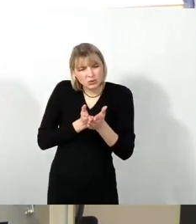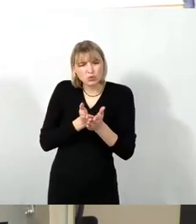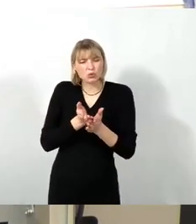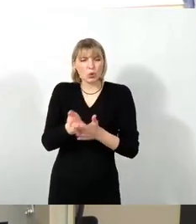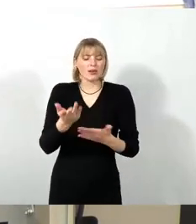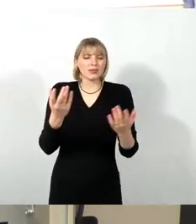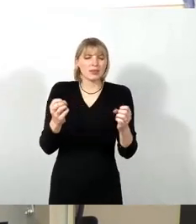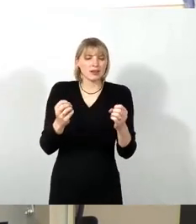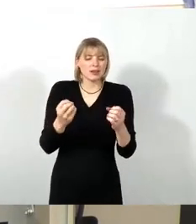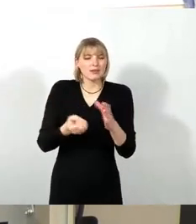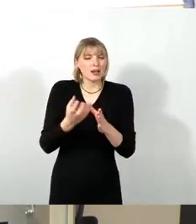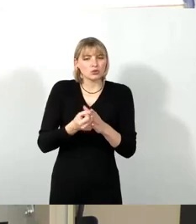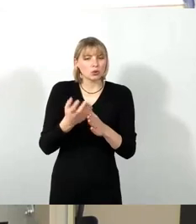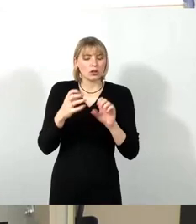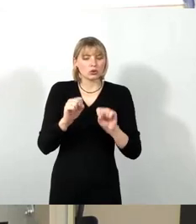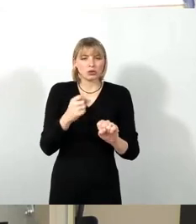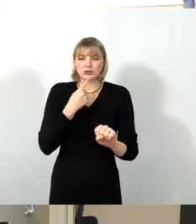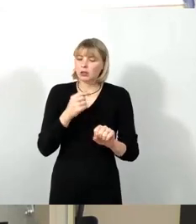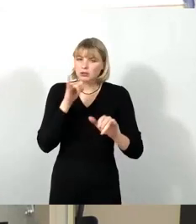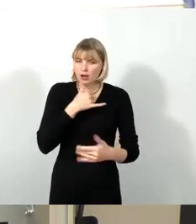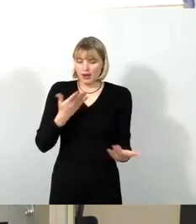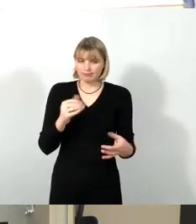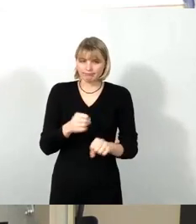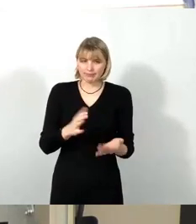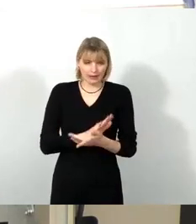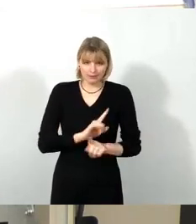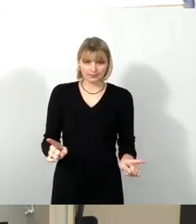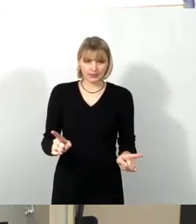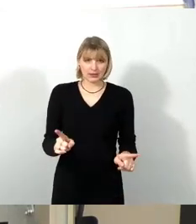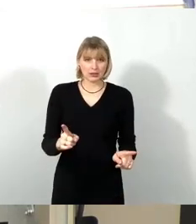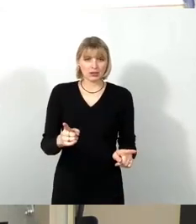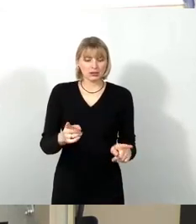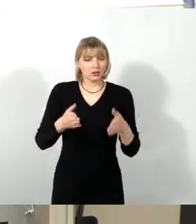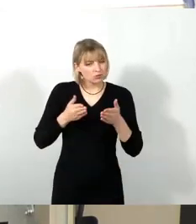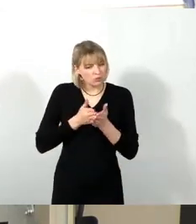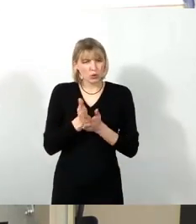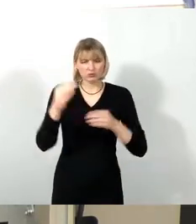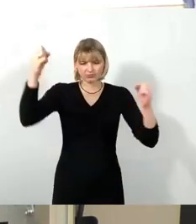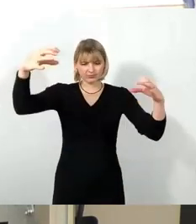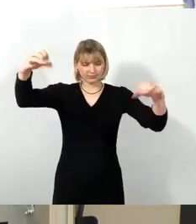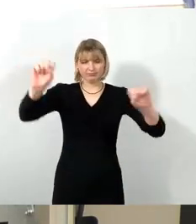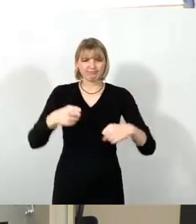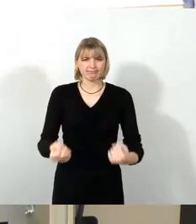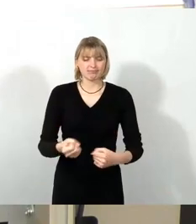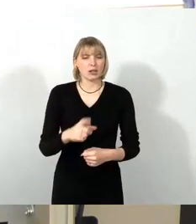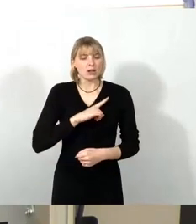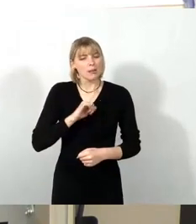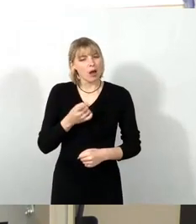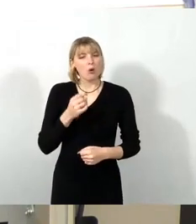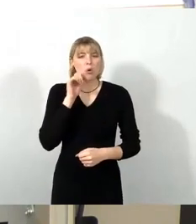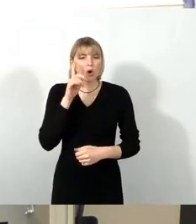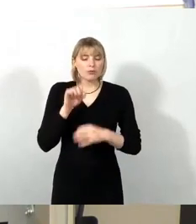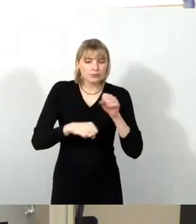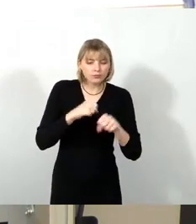Elbradweg oder Elbrad- und Wanderweg beleuchten. Und ich fahre da ja nun auch häufig lang eben mit dem Fahrrad und